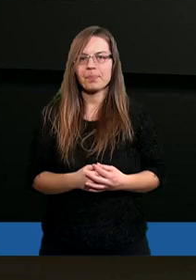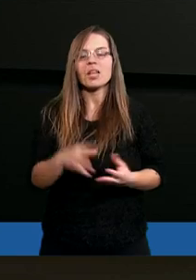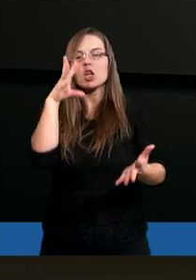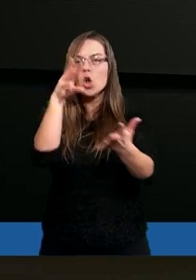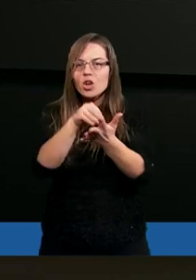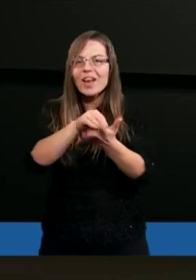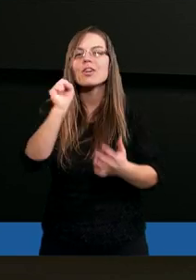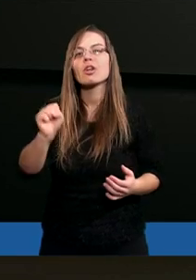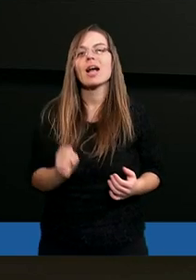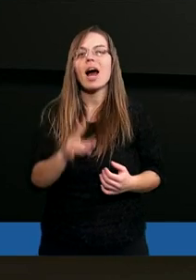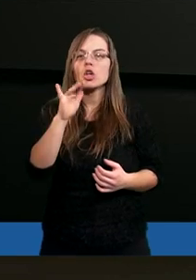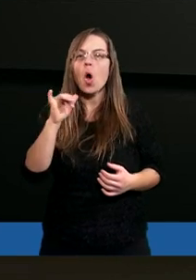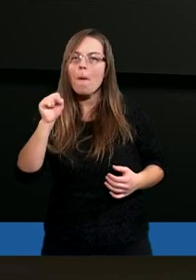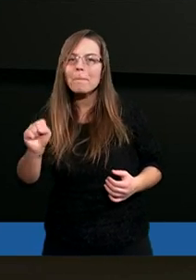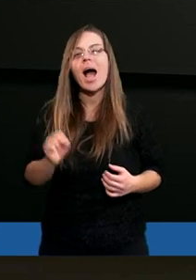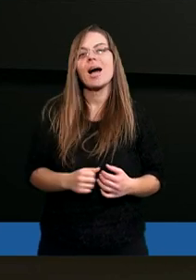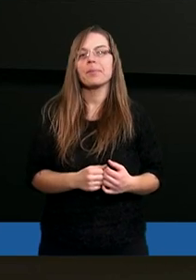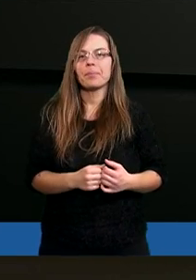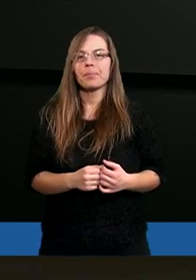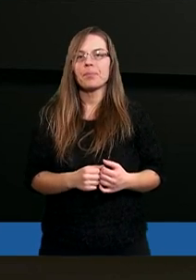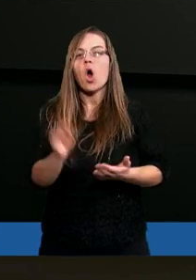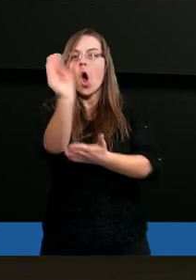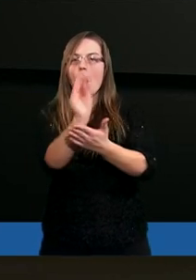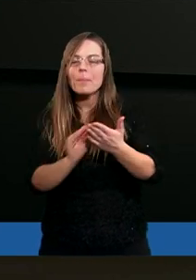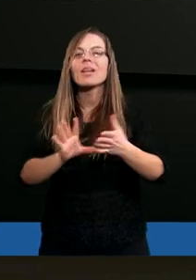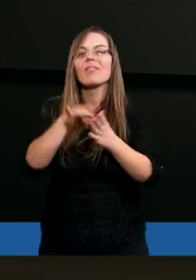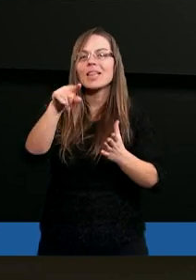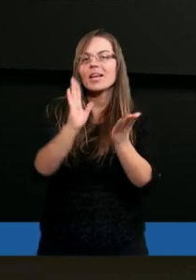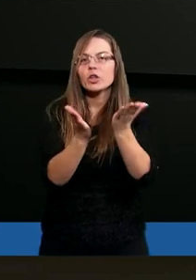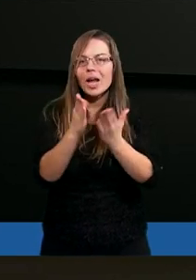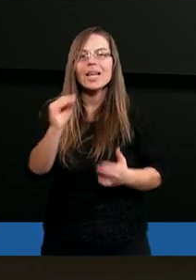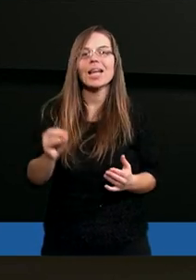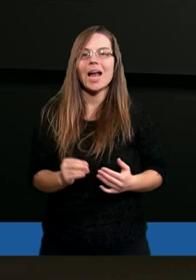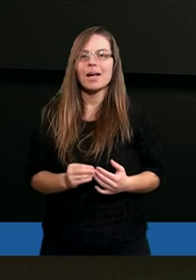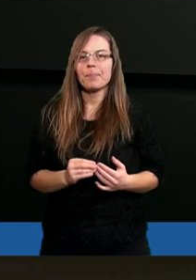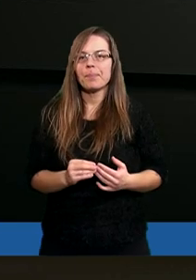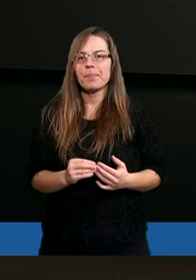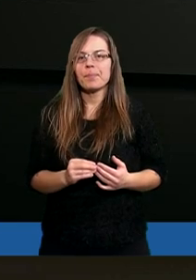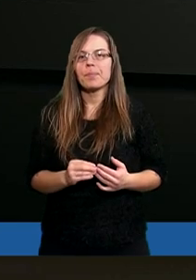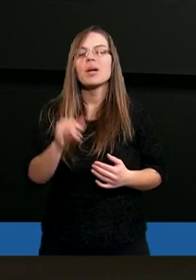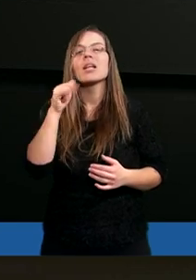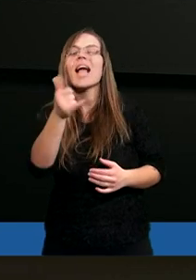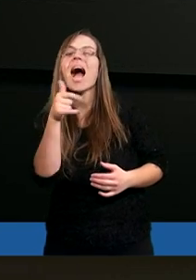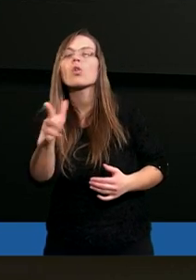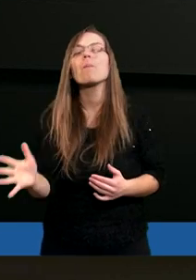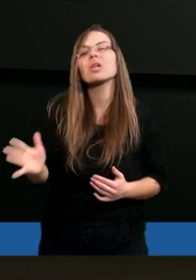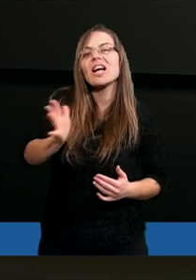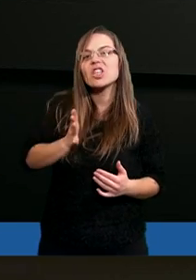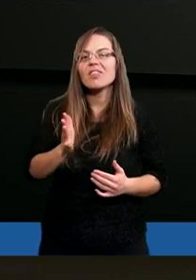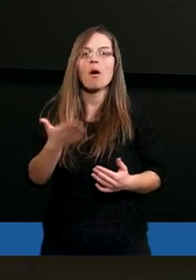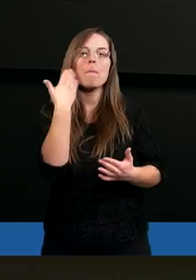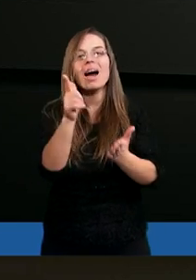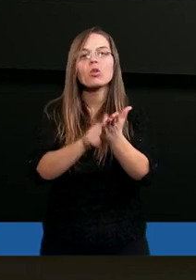Doświadczenia Hioba opisane w tej księdze, to co przeżywał,